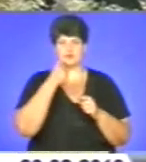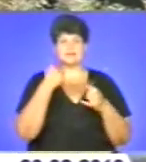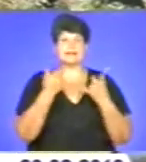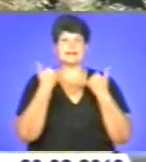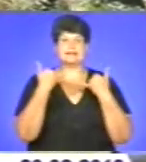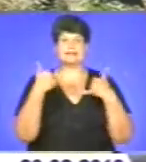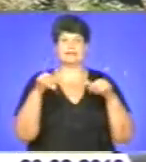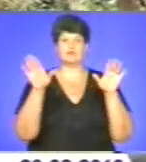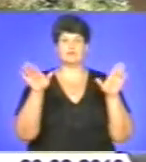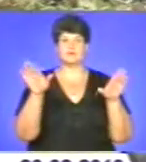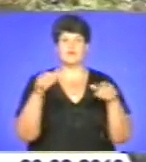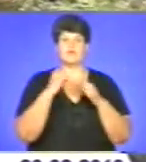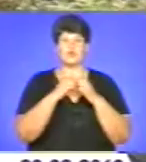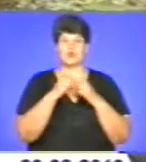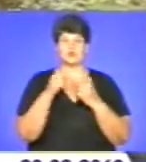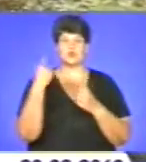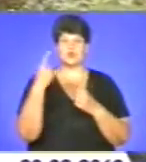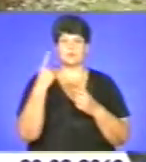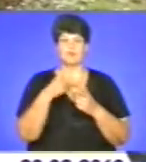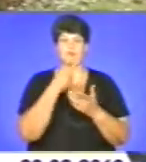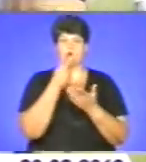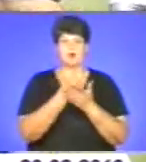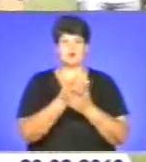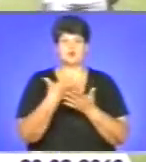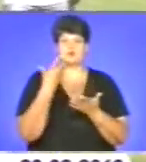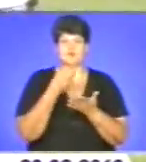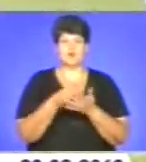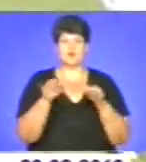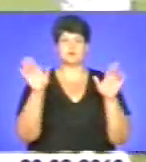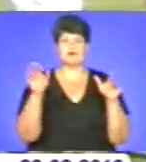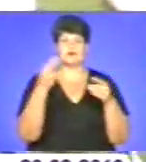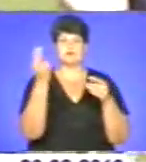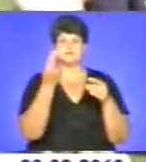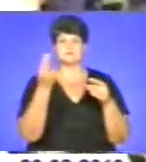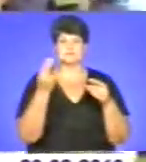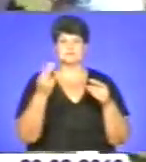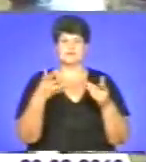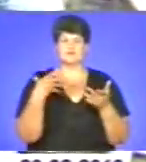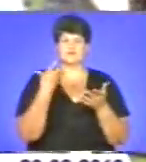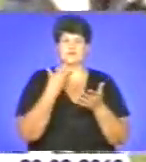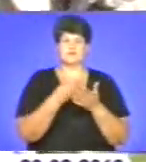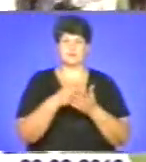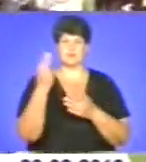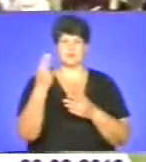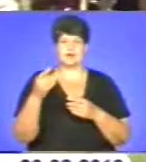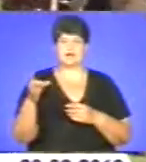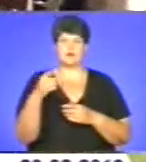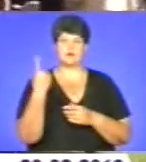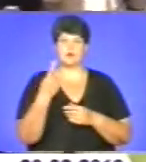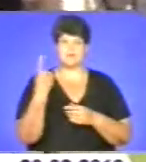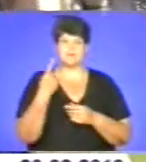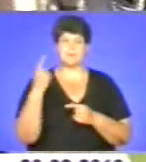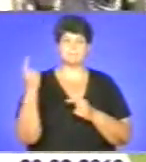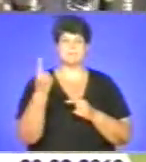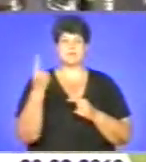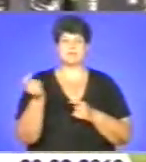Кожна область України презентує власного двокрилого, розписаного у колориті та барвах регіону. Першим на огляду не прилетів птах із